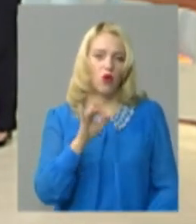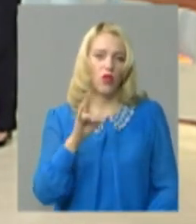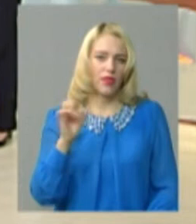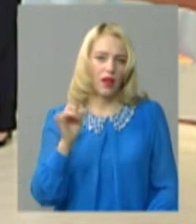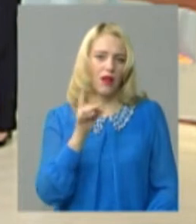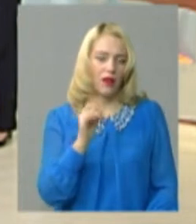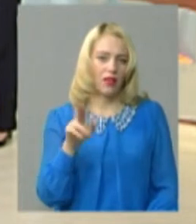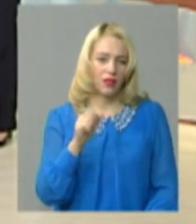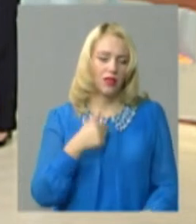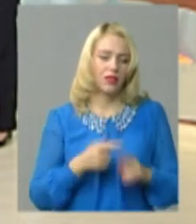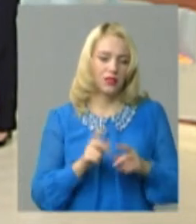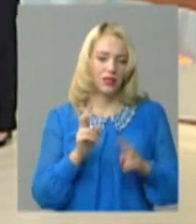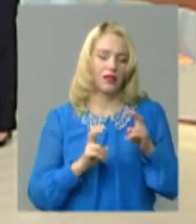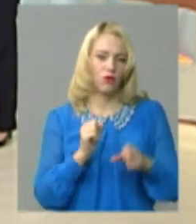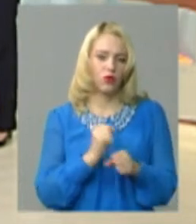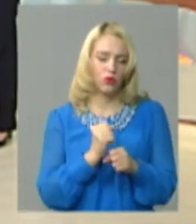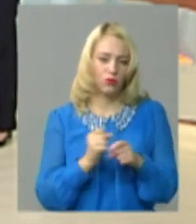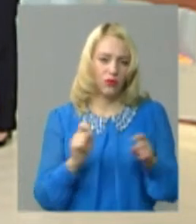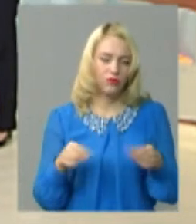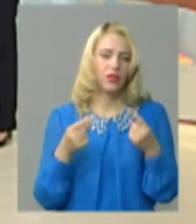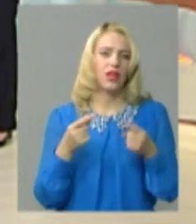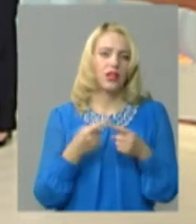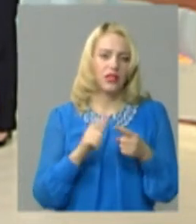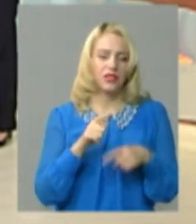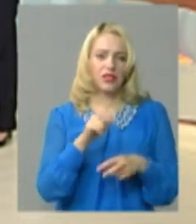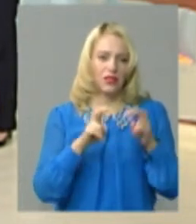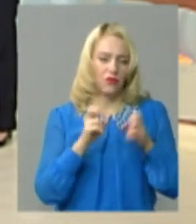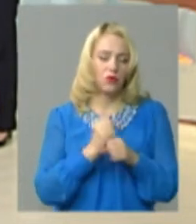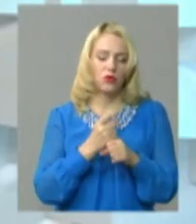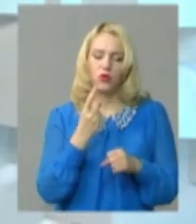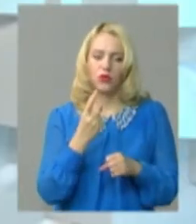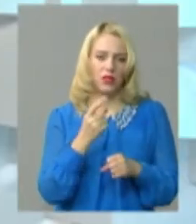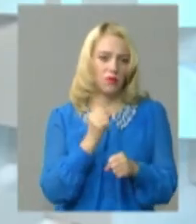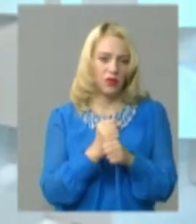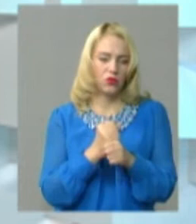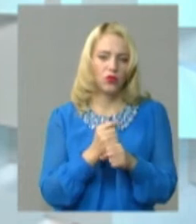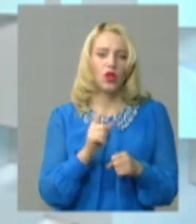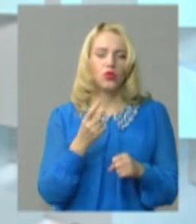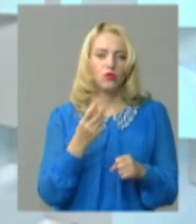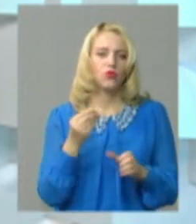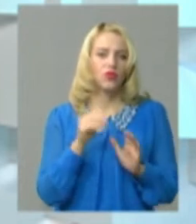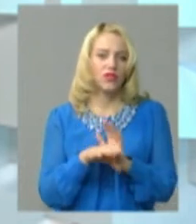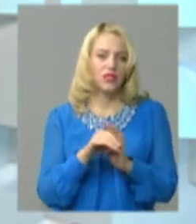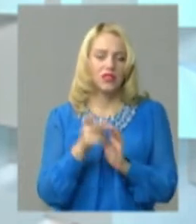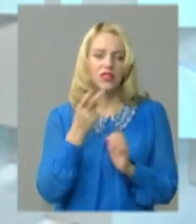буваю